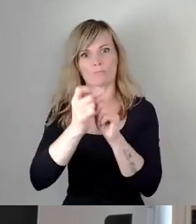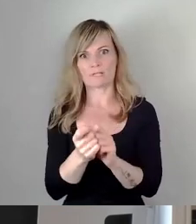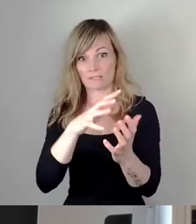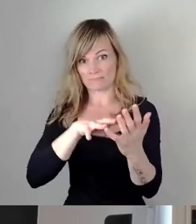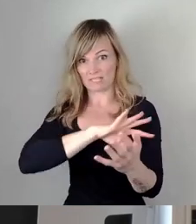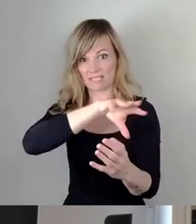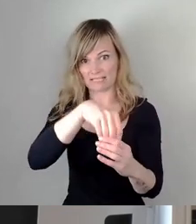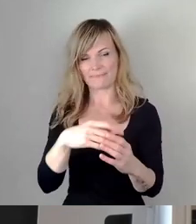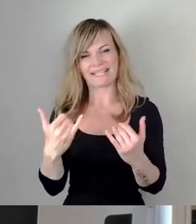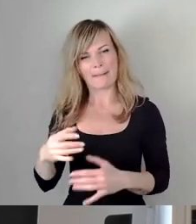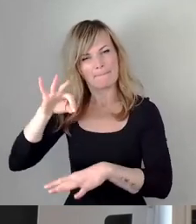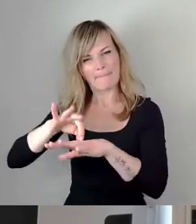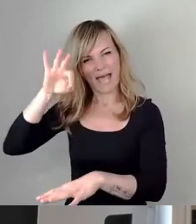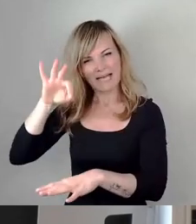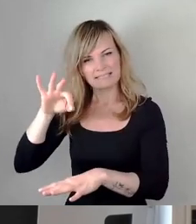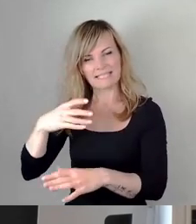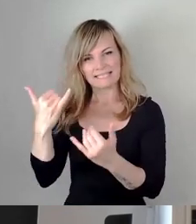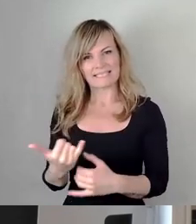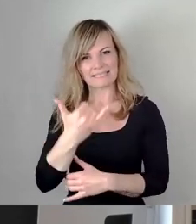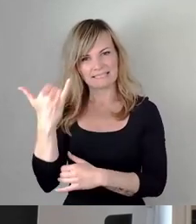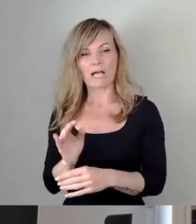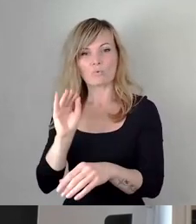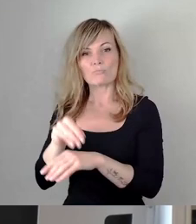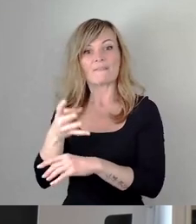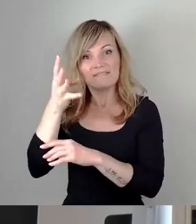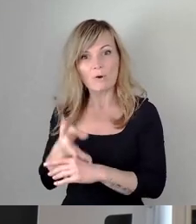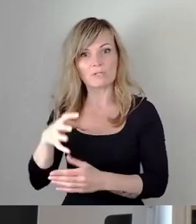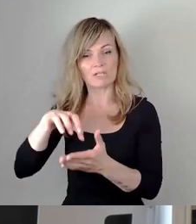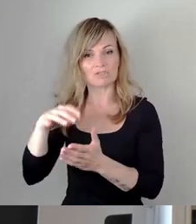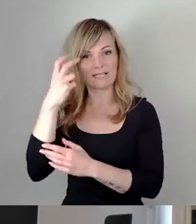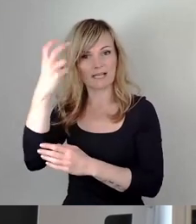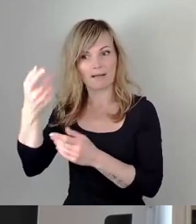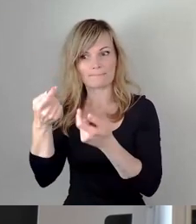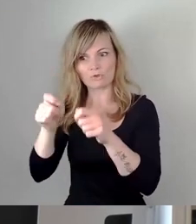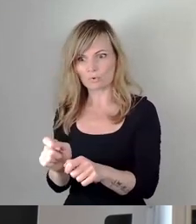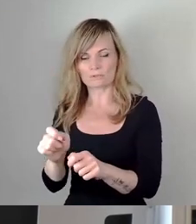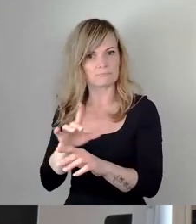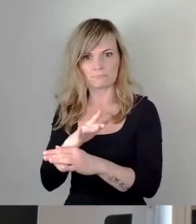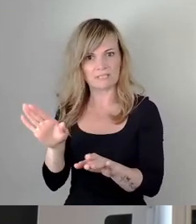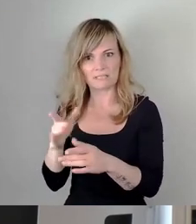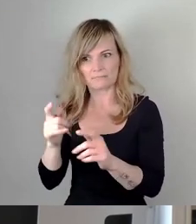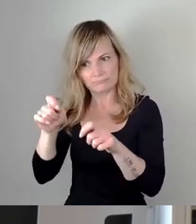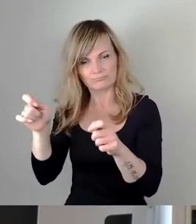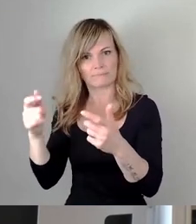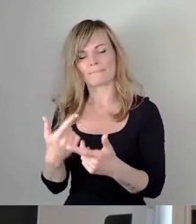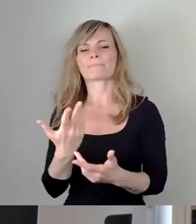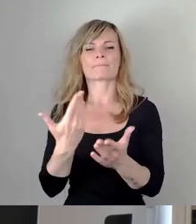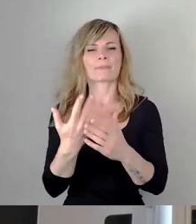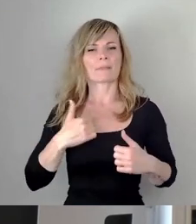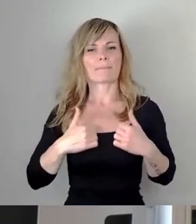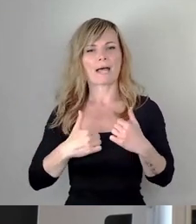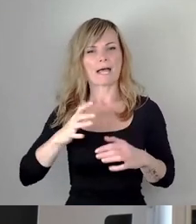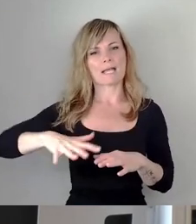gab es über 400 Stadtratsbeschlüsse. Der Kiessee-Läuben, wo eine Badestelle eingerichtet werden soll,